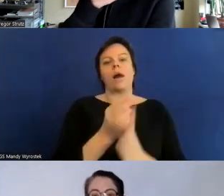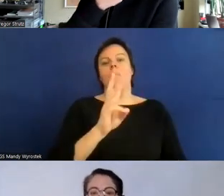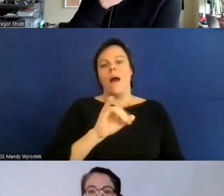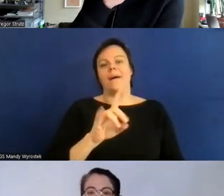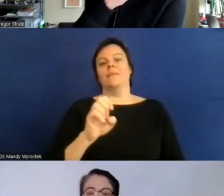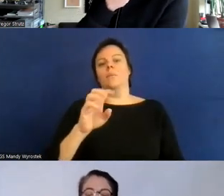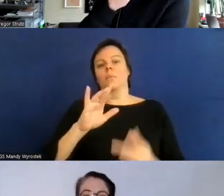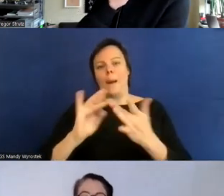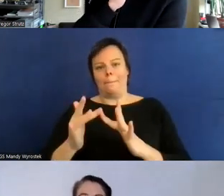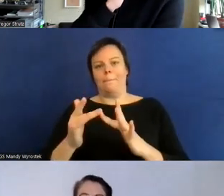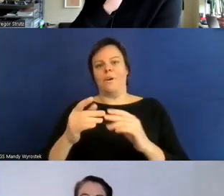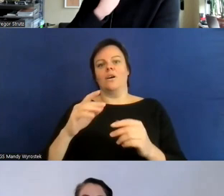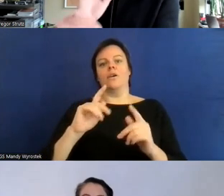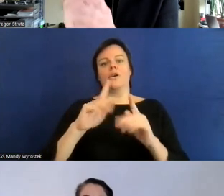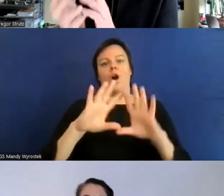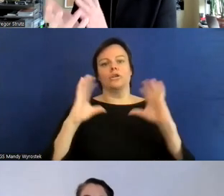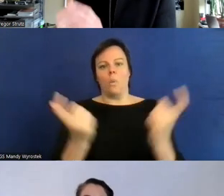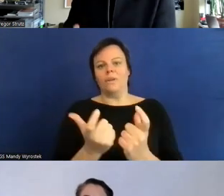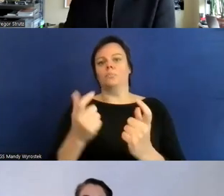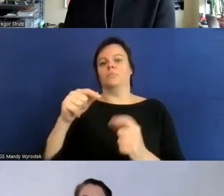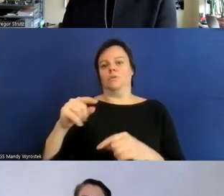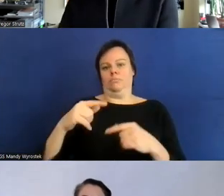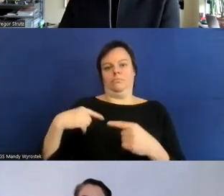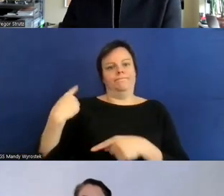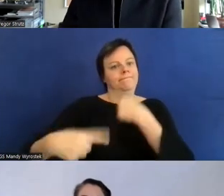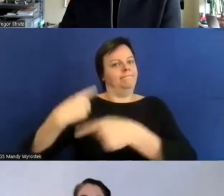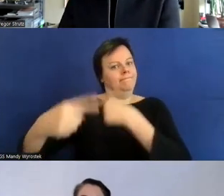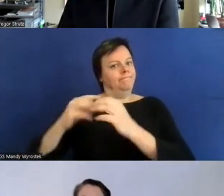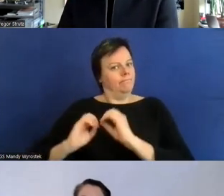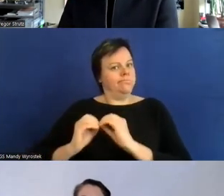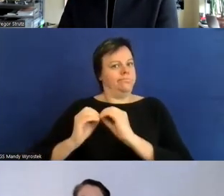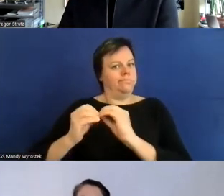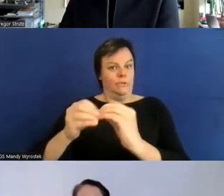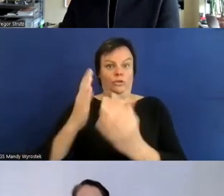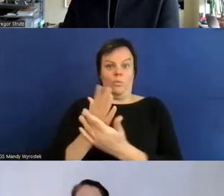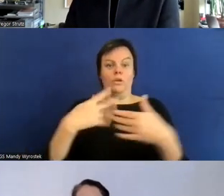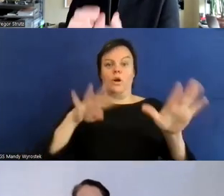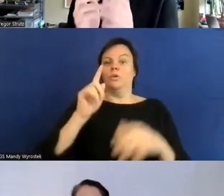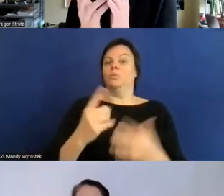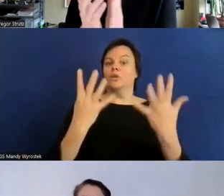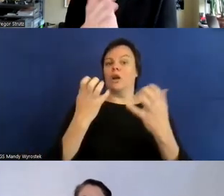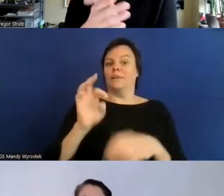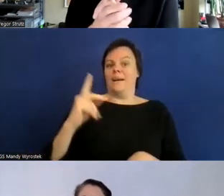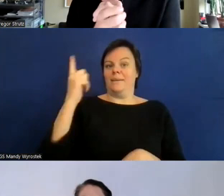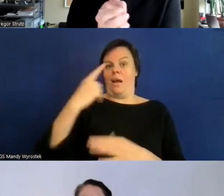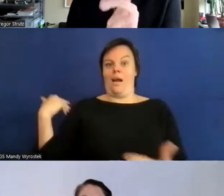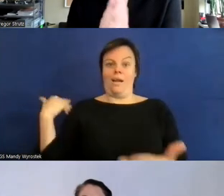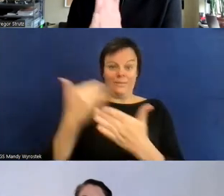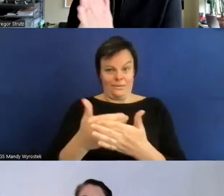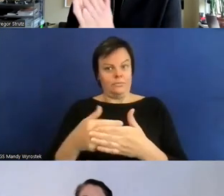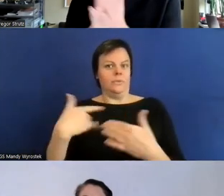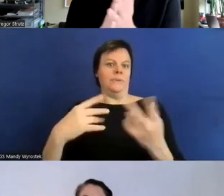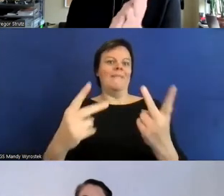ganz wichtig dabei dass es also letztendlich standards sind die sehr stark mit also vier verschiedenen